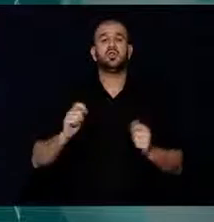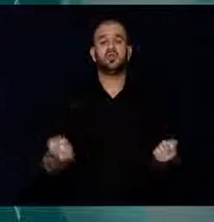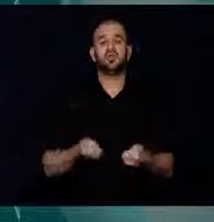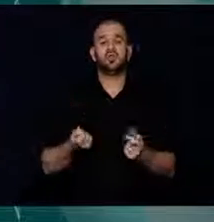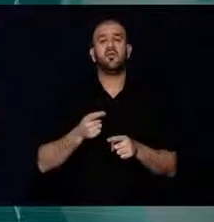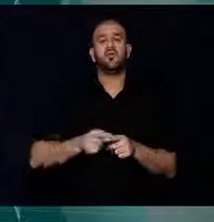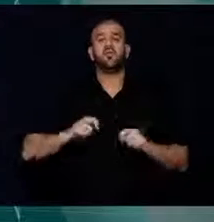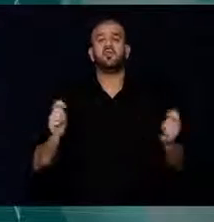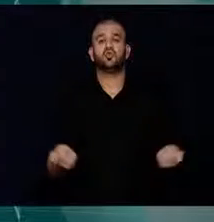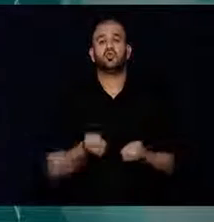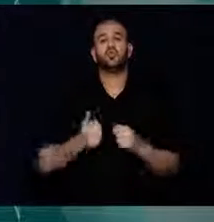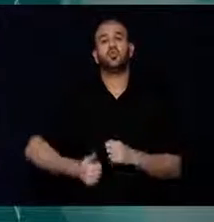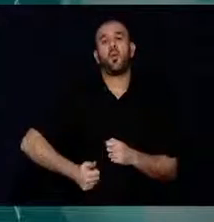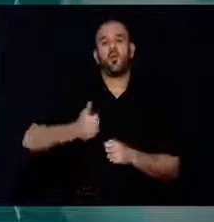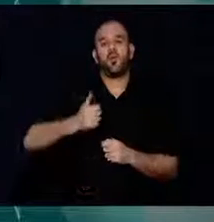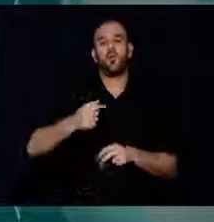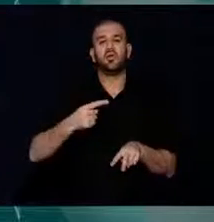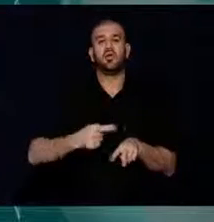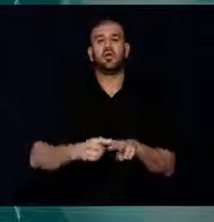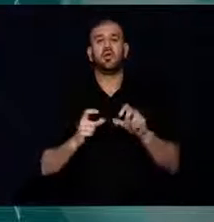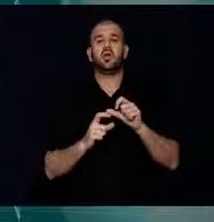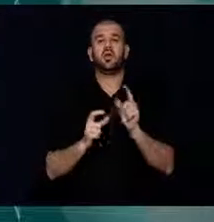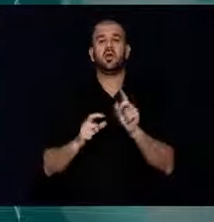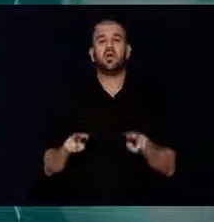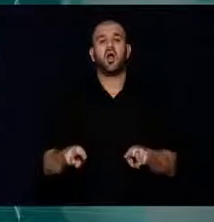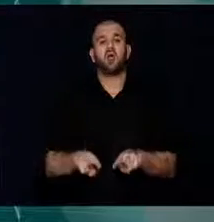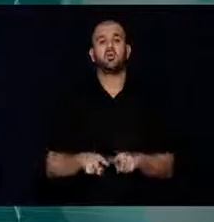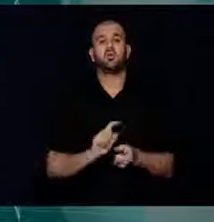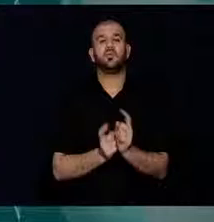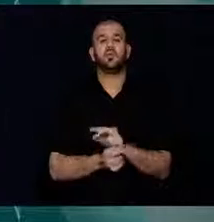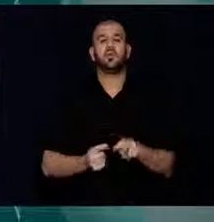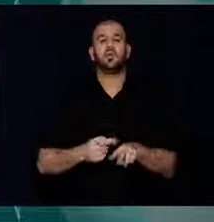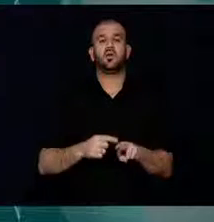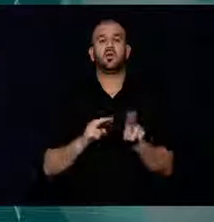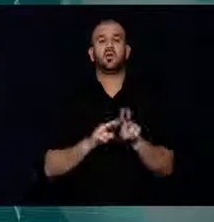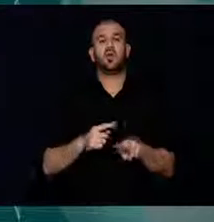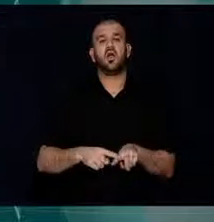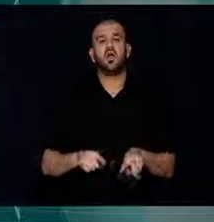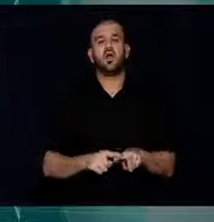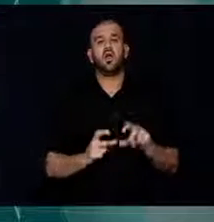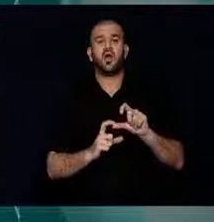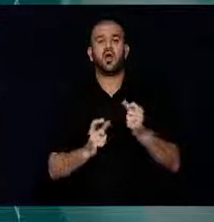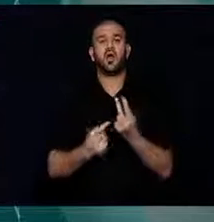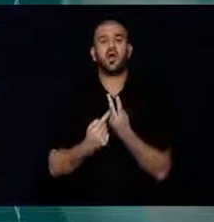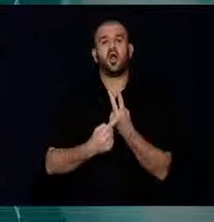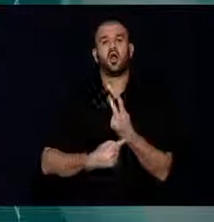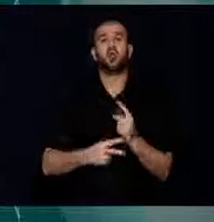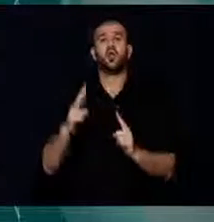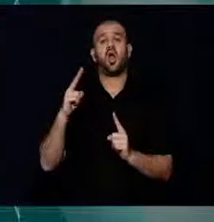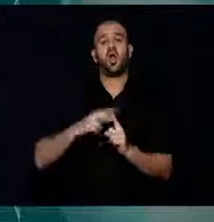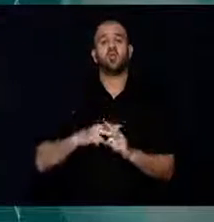Konuşmaların ardından, Bir grup farklı gelişen bireyin, Uzaktan komutaları